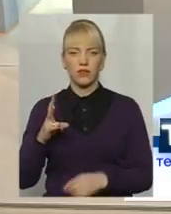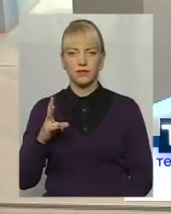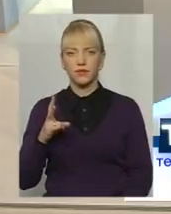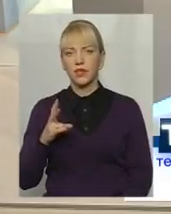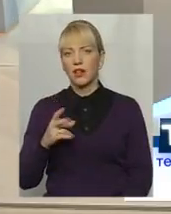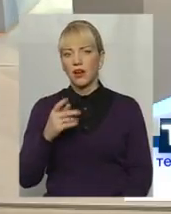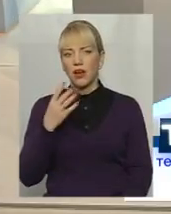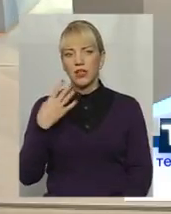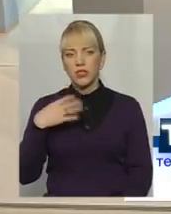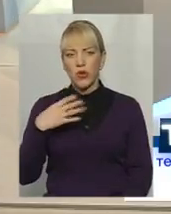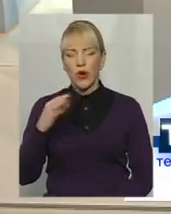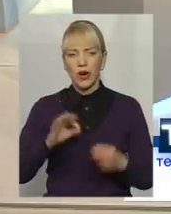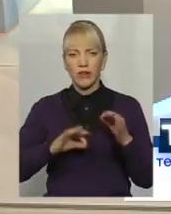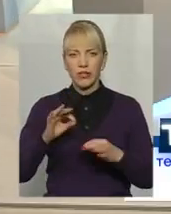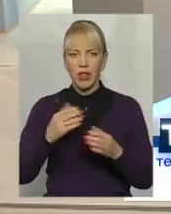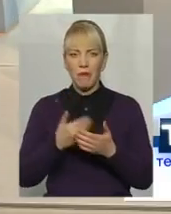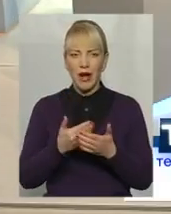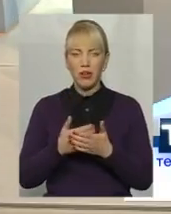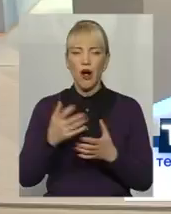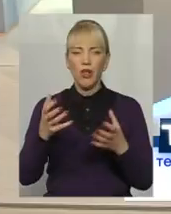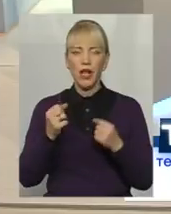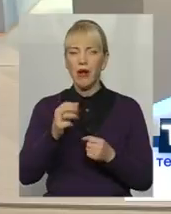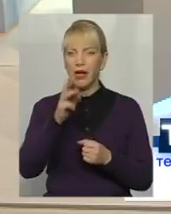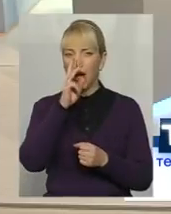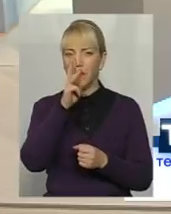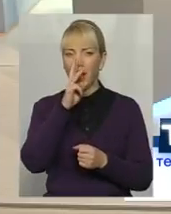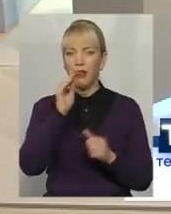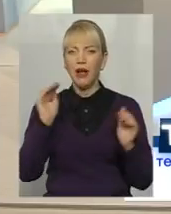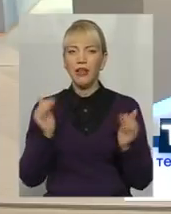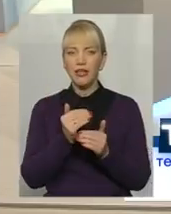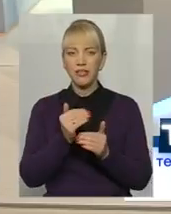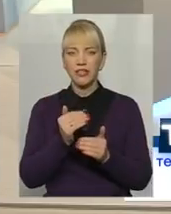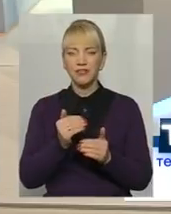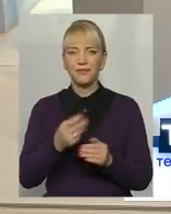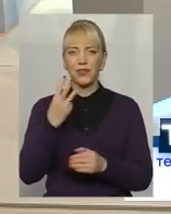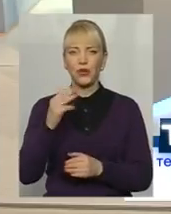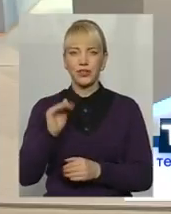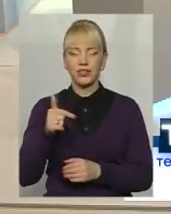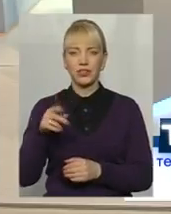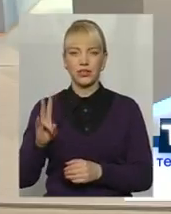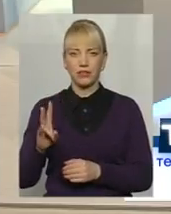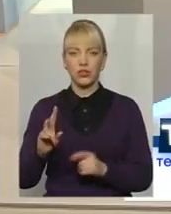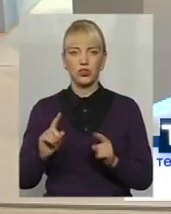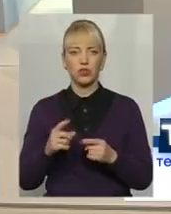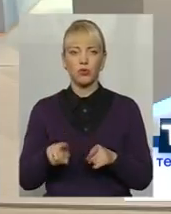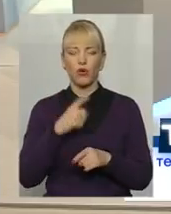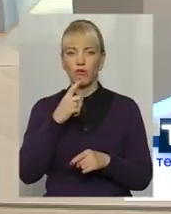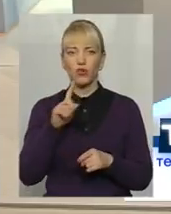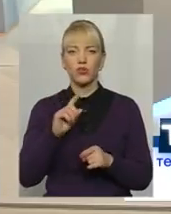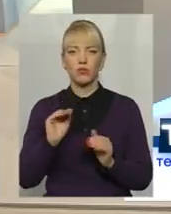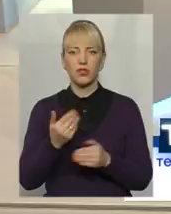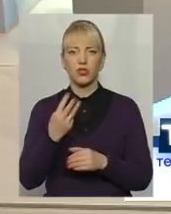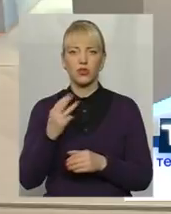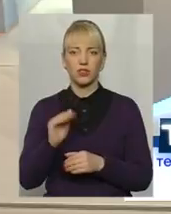40% майже отримували заробітну плату нижче 3 тисяч гривень. Чому кажу нижче 3 тисяч